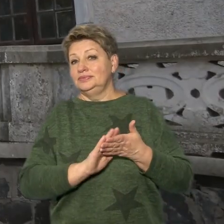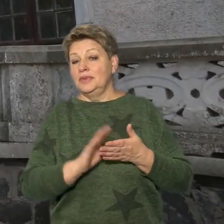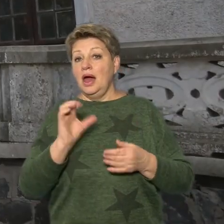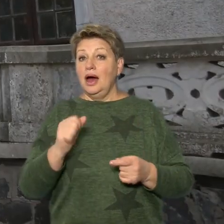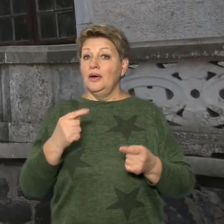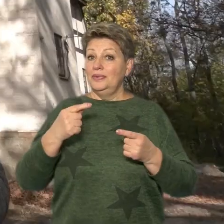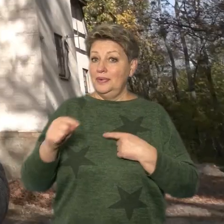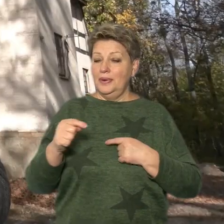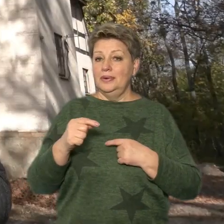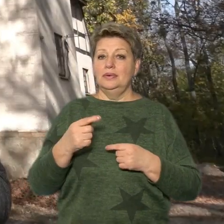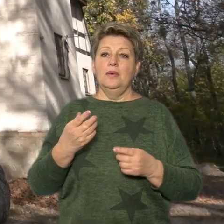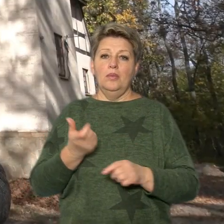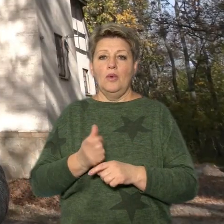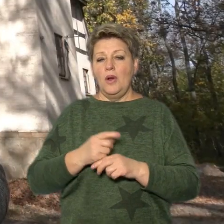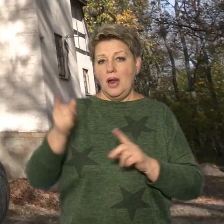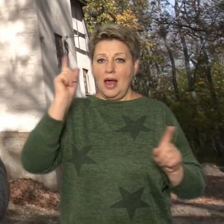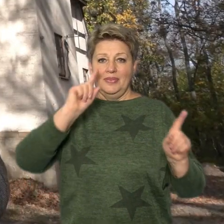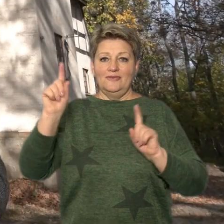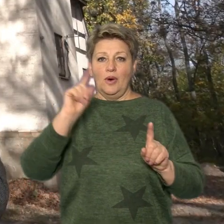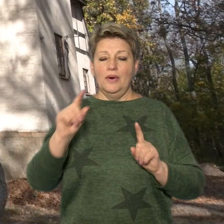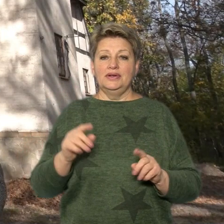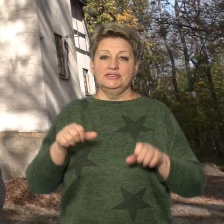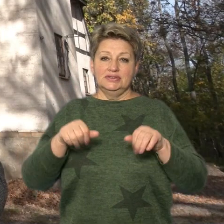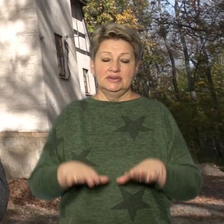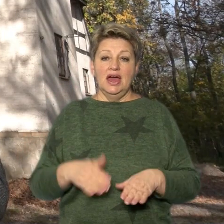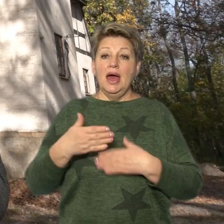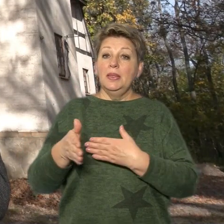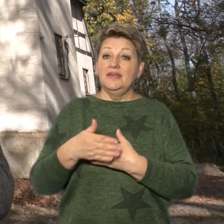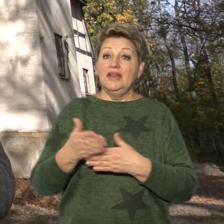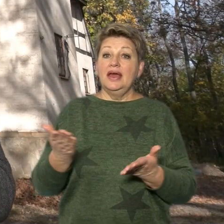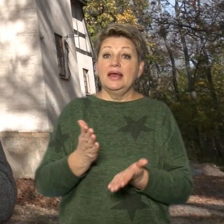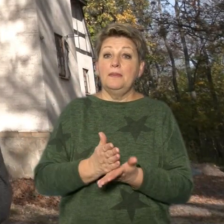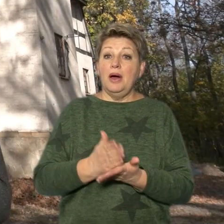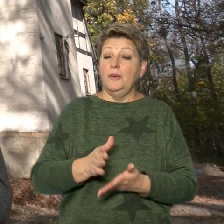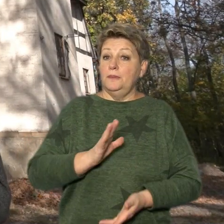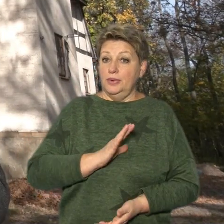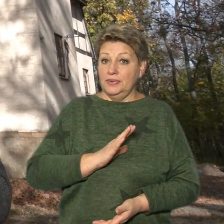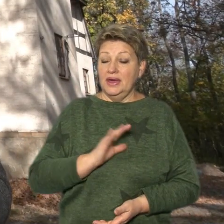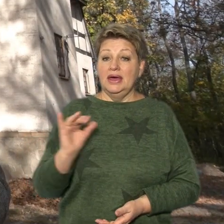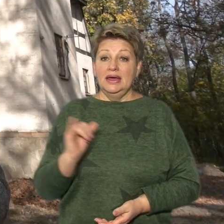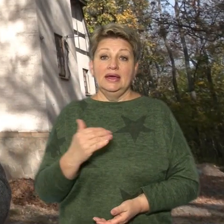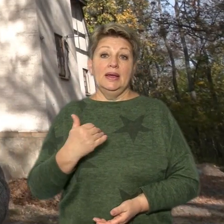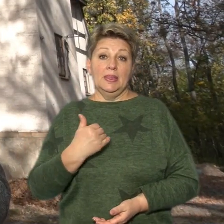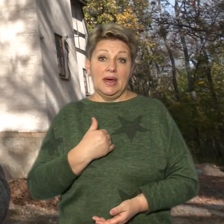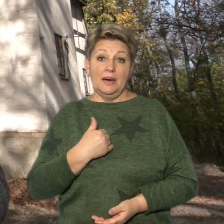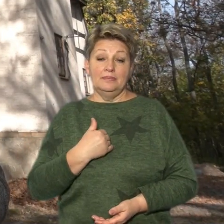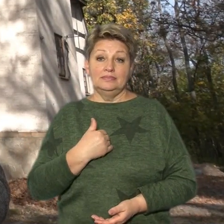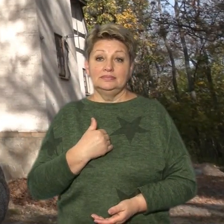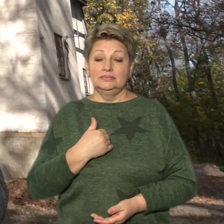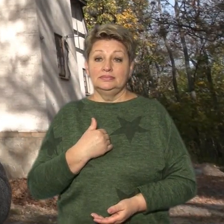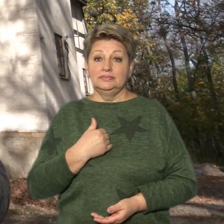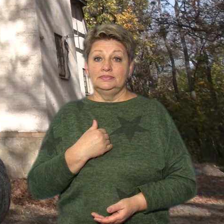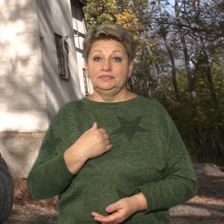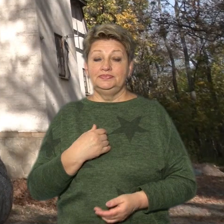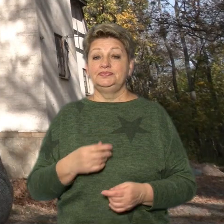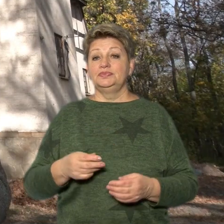більш творчо. Проєкт реставрації палацу, ті двері, які мають бути. І вже на банерному